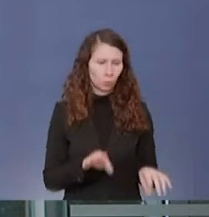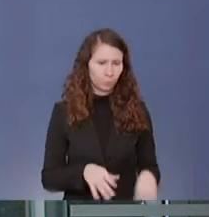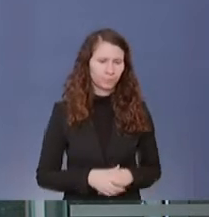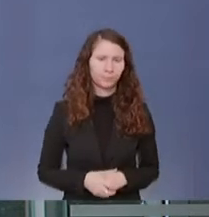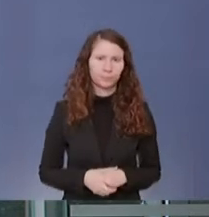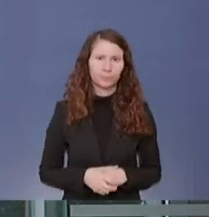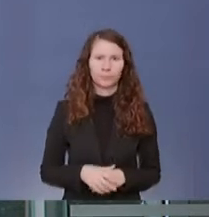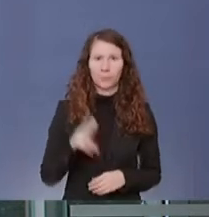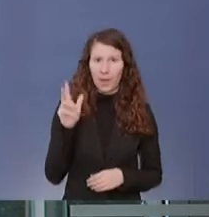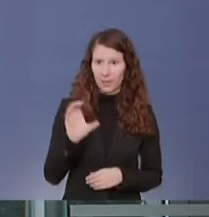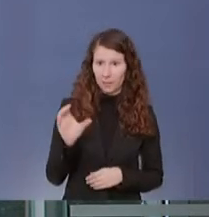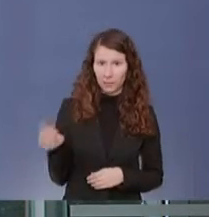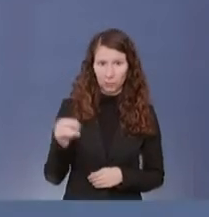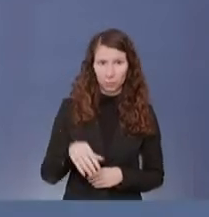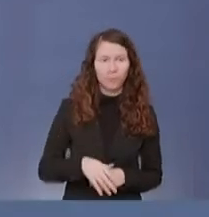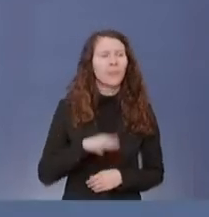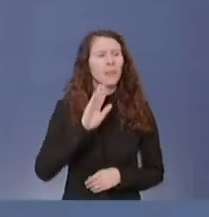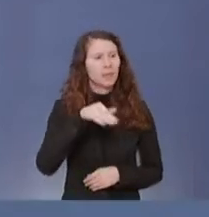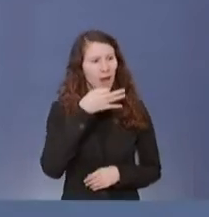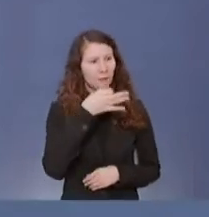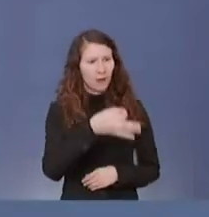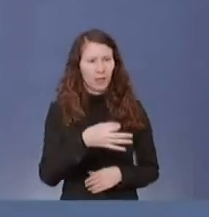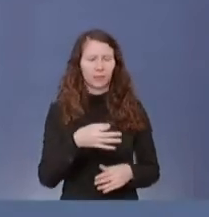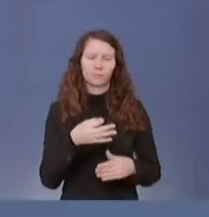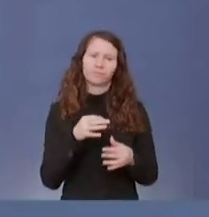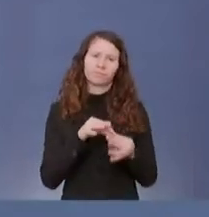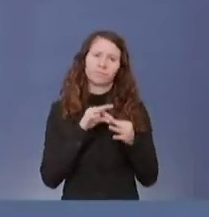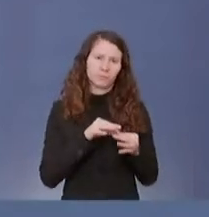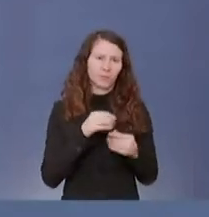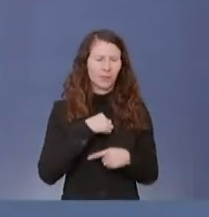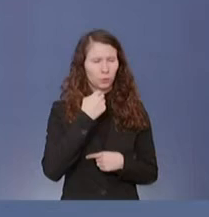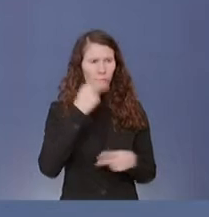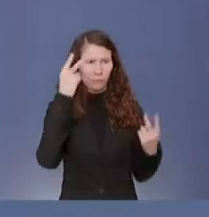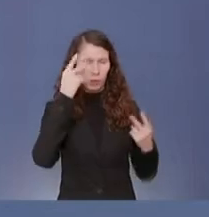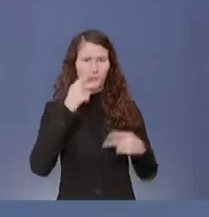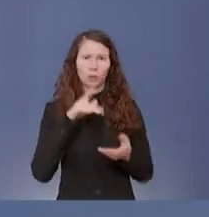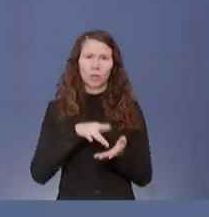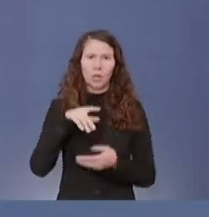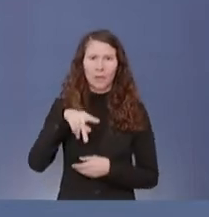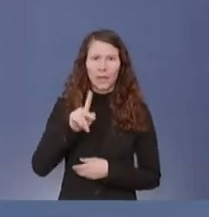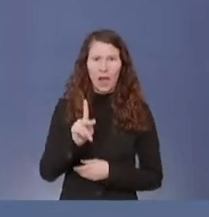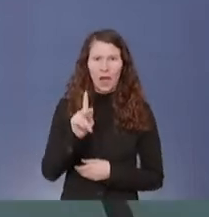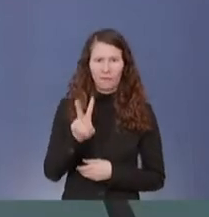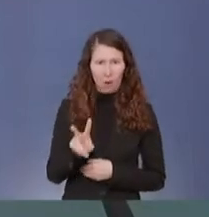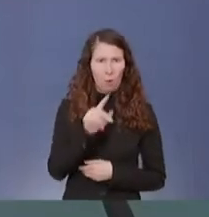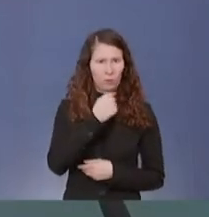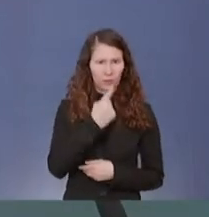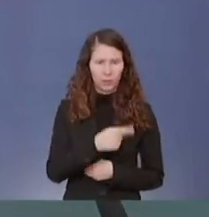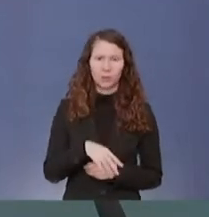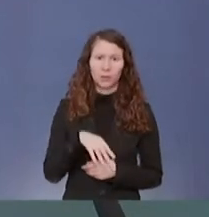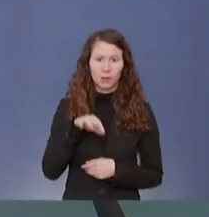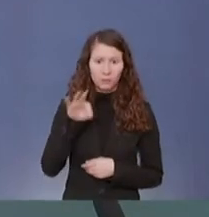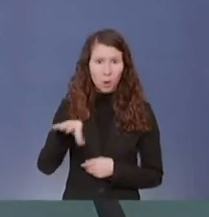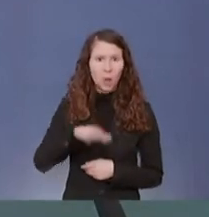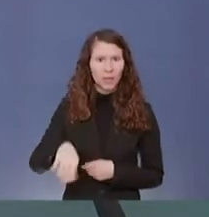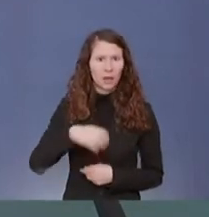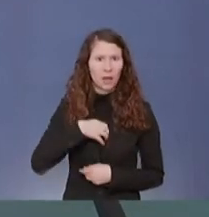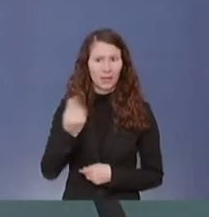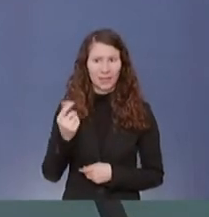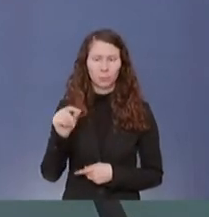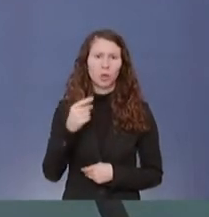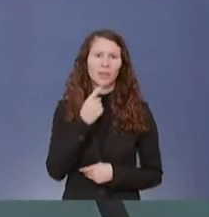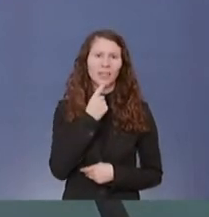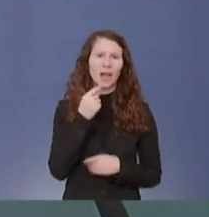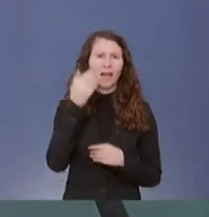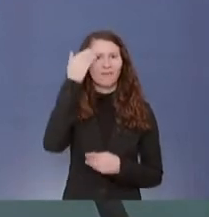Herr Klemmer, ist noch mal eine Nachfrage dazu, das ist mir eine Verständnisfrage, weil die PKV angesprochen war. die ist ja das Kinderkrankengeld eine sachfremde Leistung.